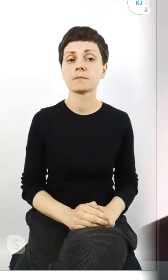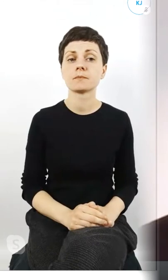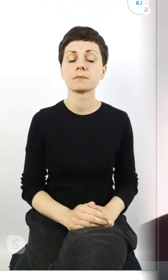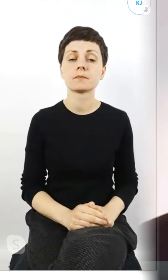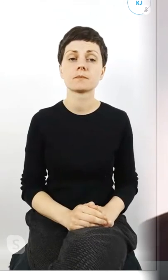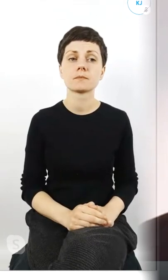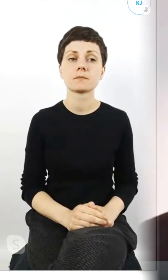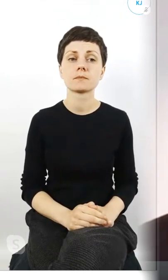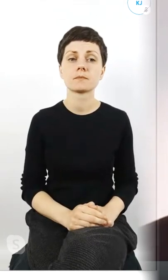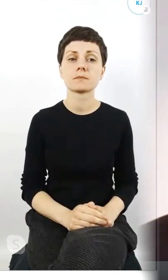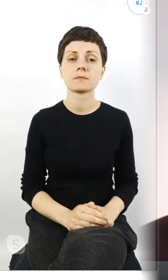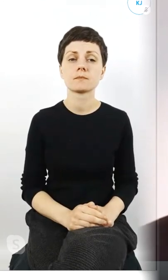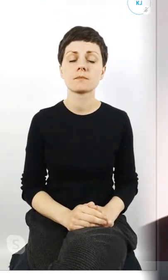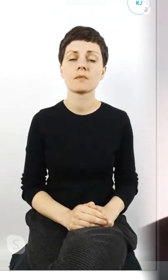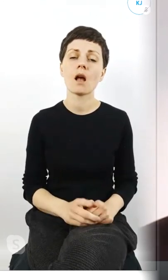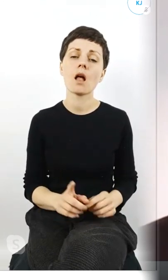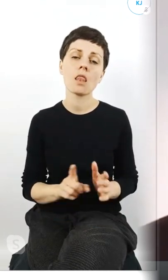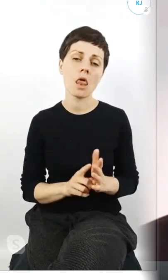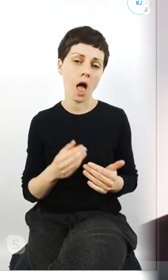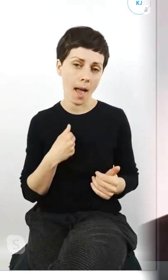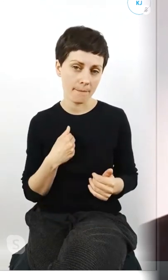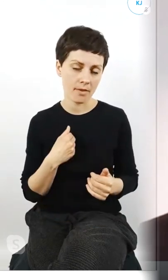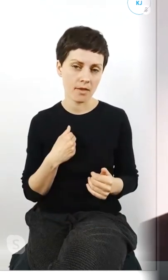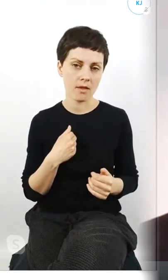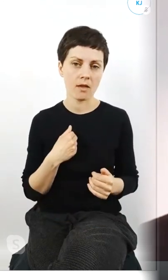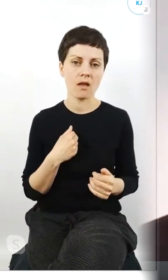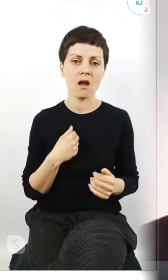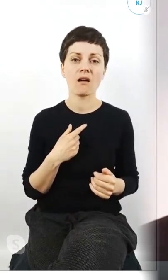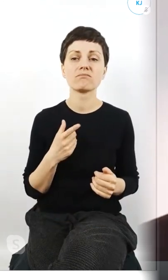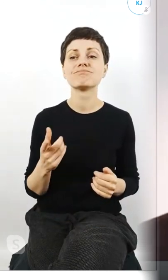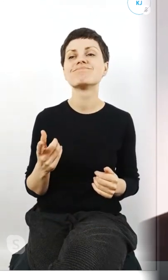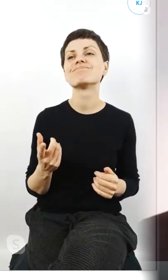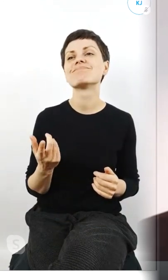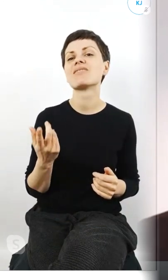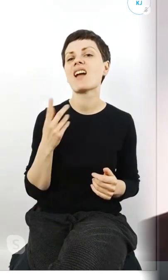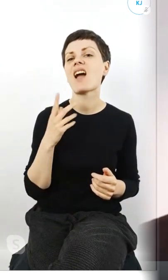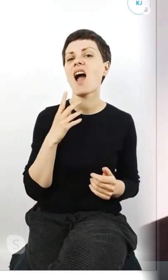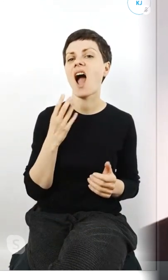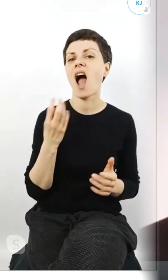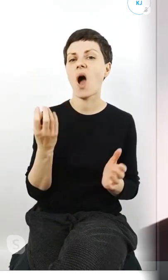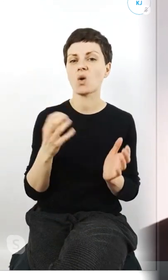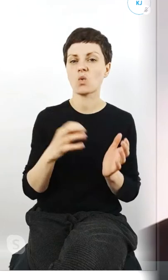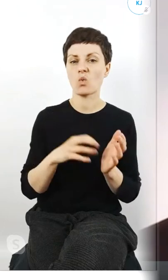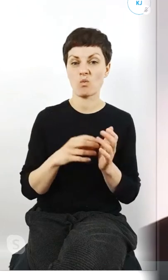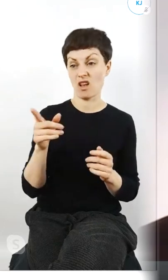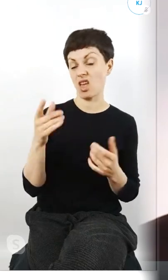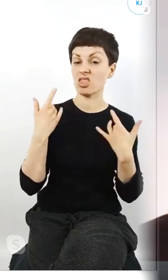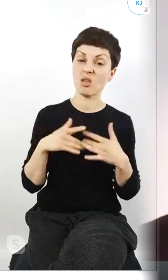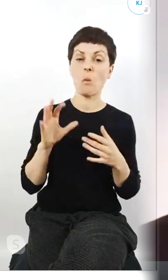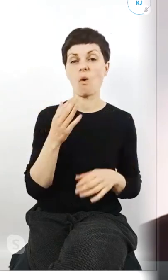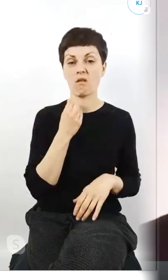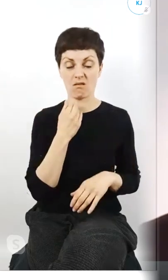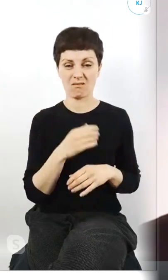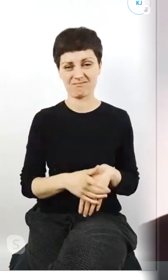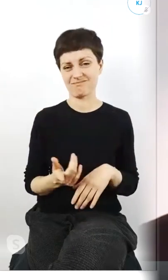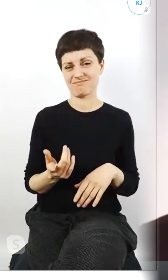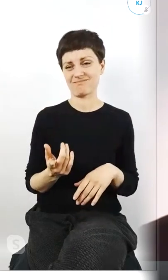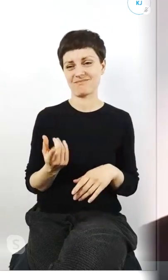myślę że dla mnie argument że mi się nie chce to dla mnie to nie jest argument ponieważ jakby